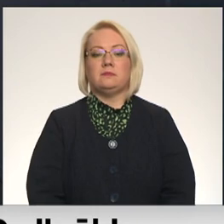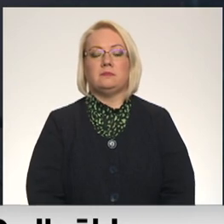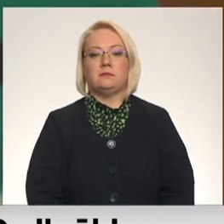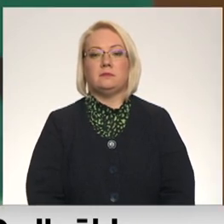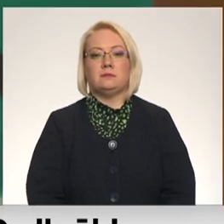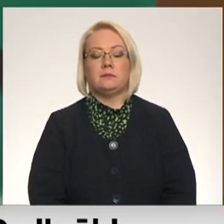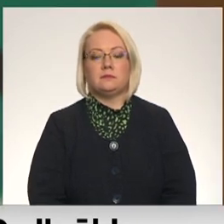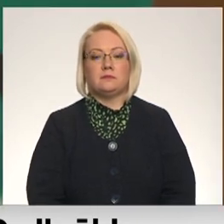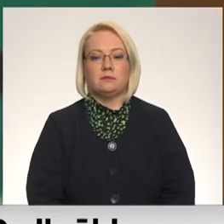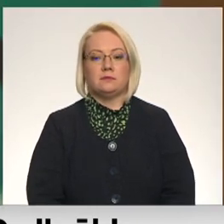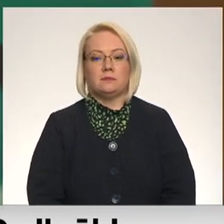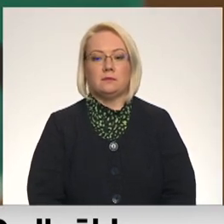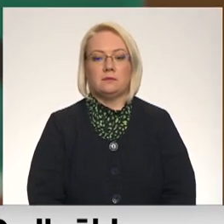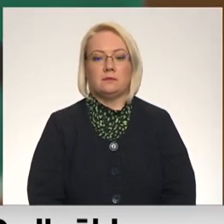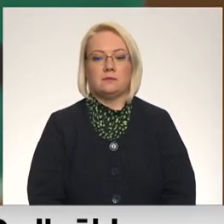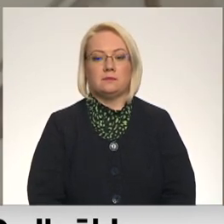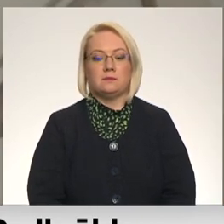Andersons, Zemgals reģionālā televīzija.